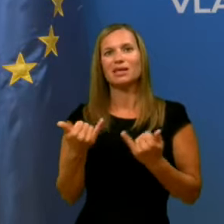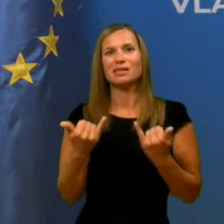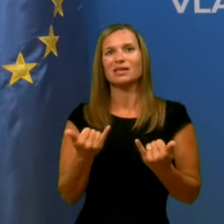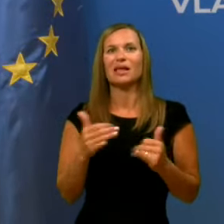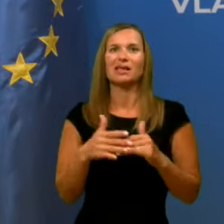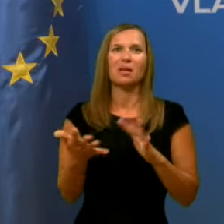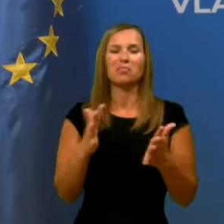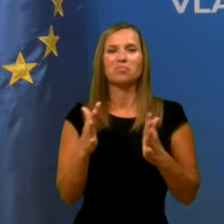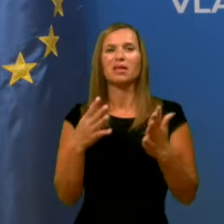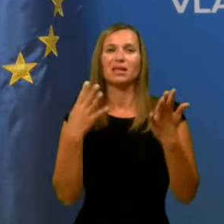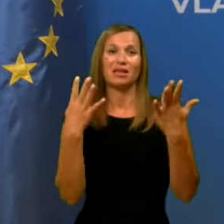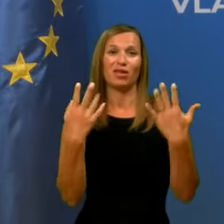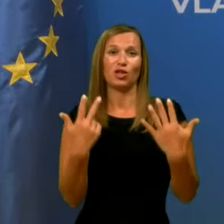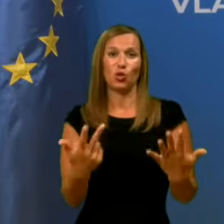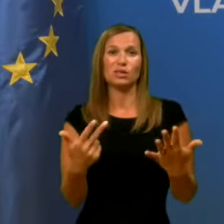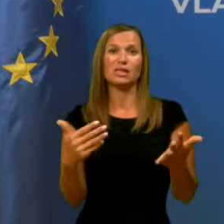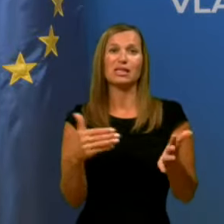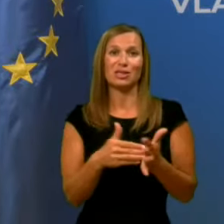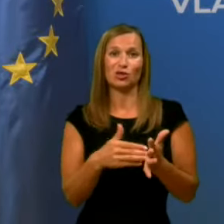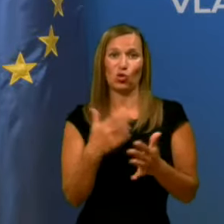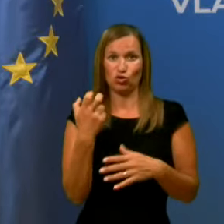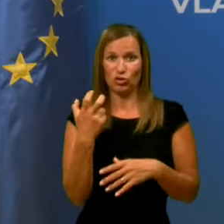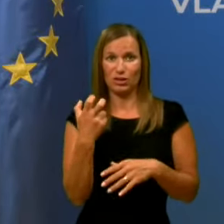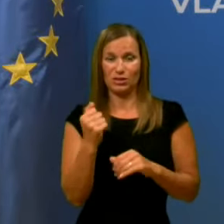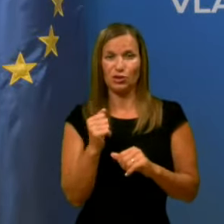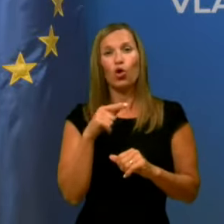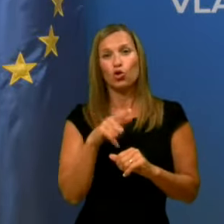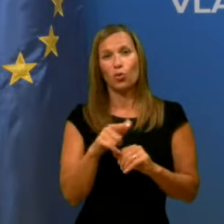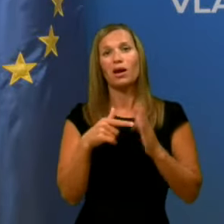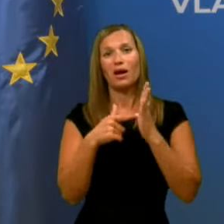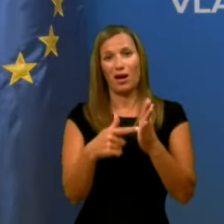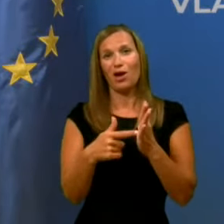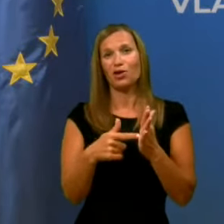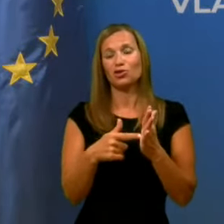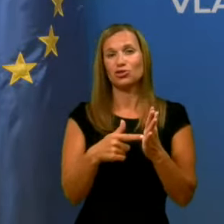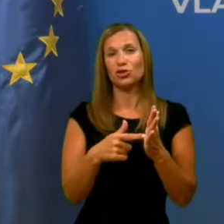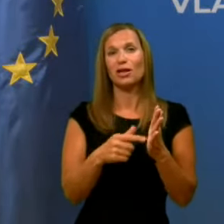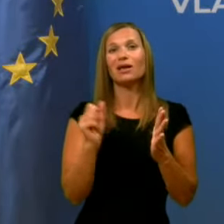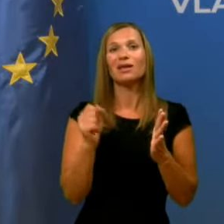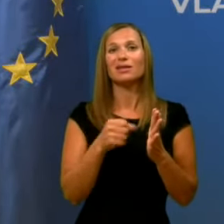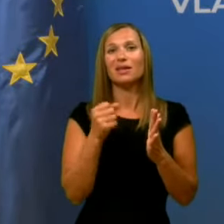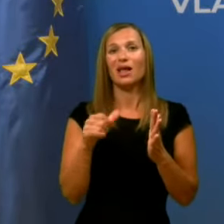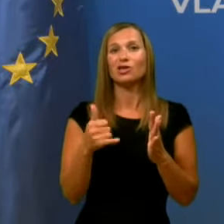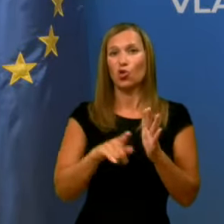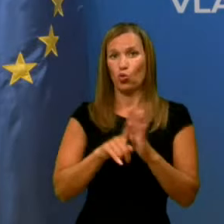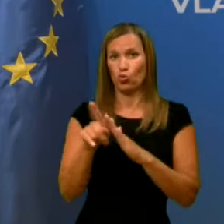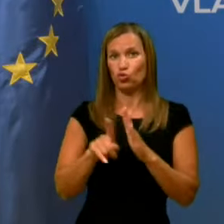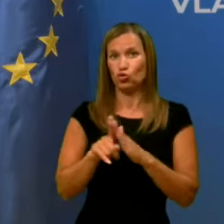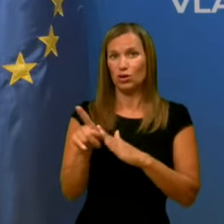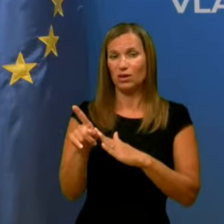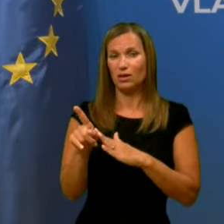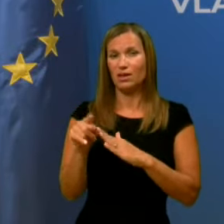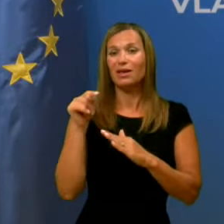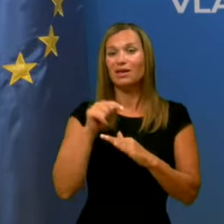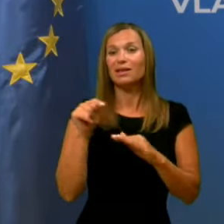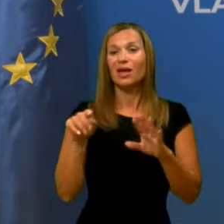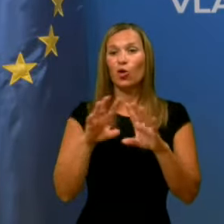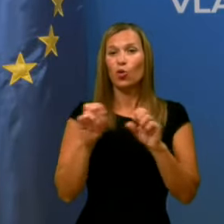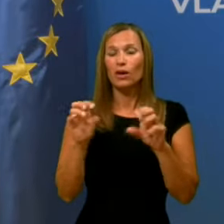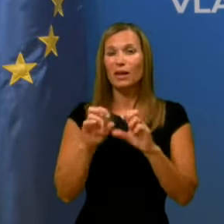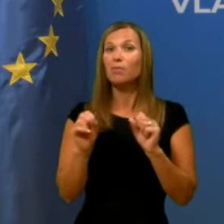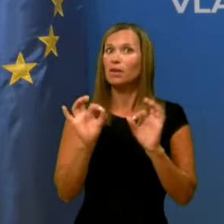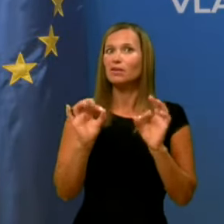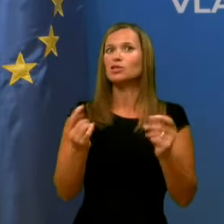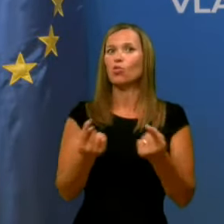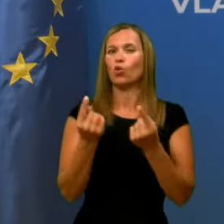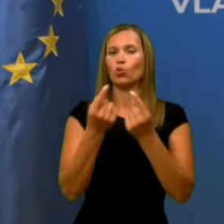89 tisoč 300, kar kaže na to, kot sem rekel, da so učinki interventnih ukrepov na trg dela spodbudni.